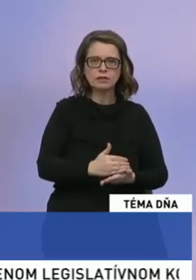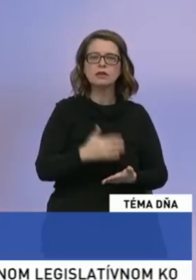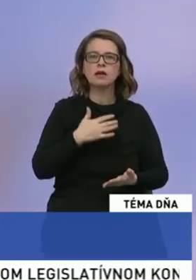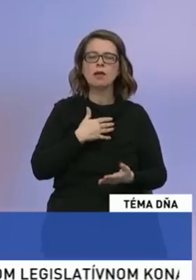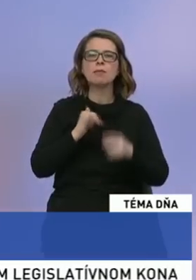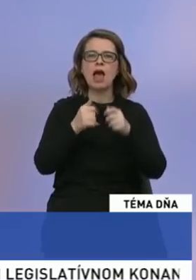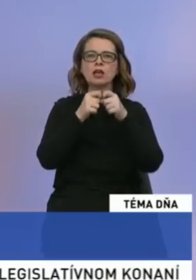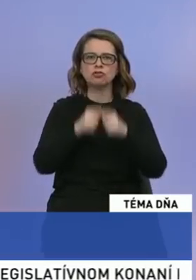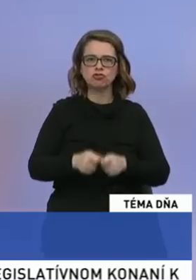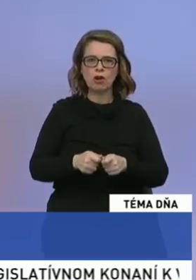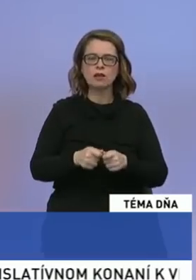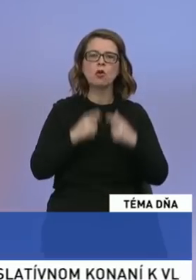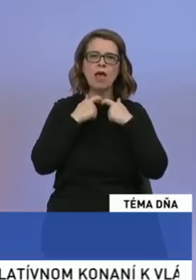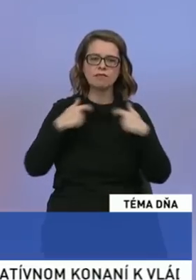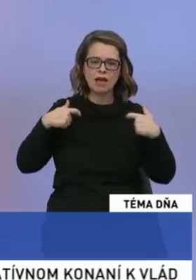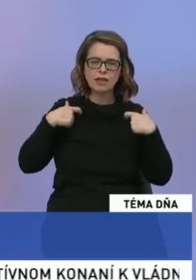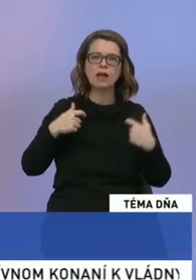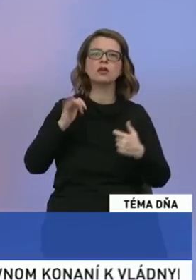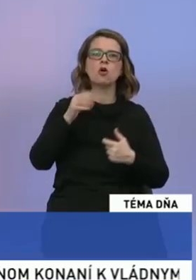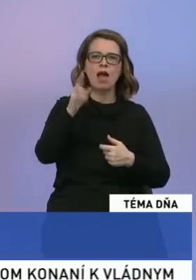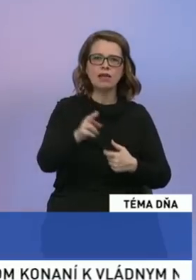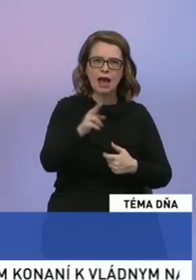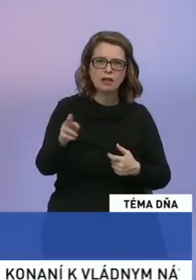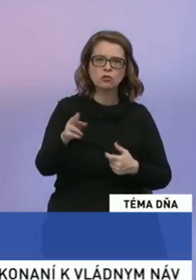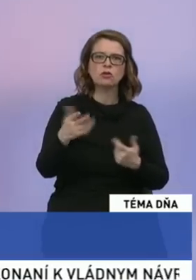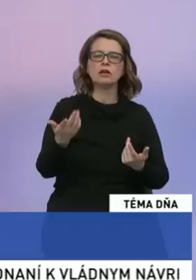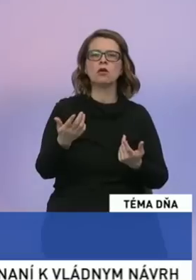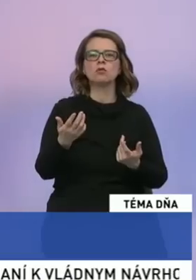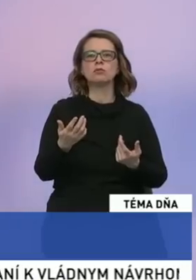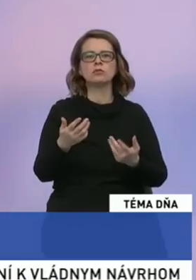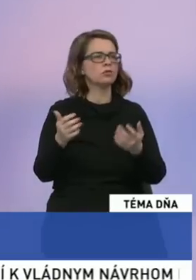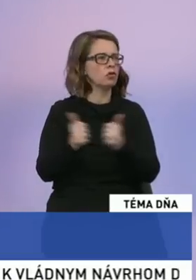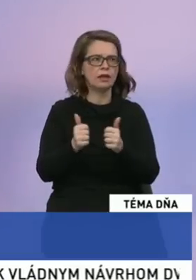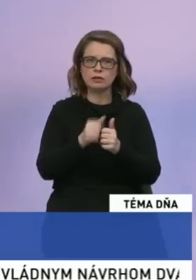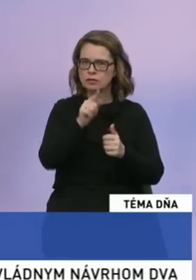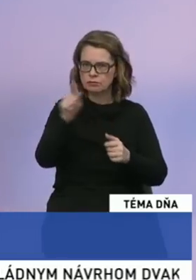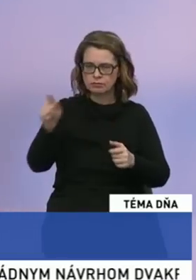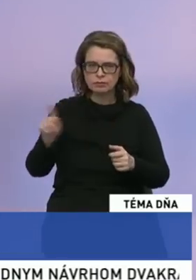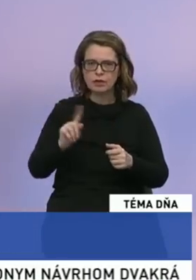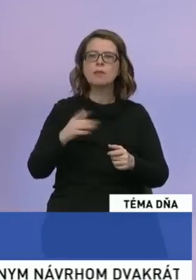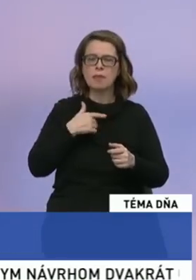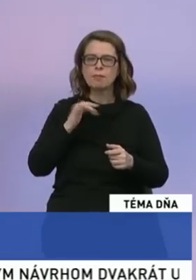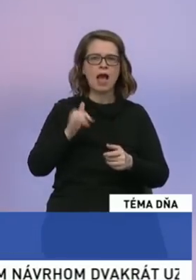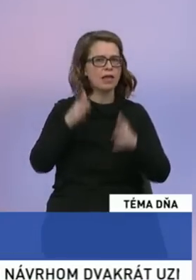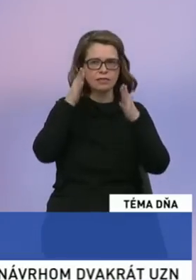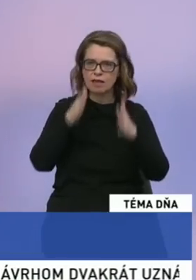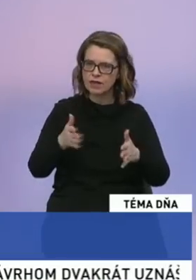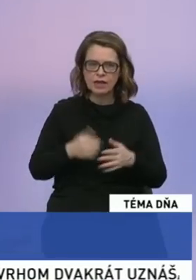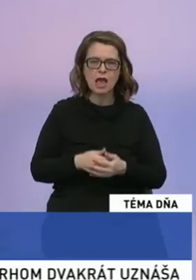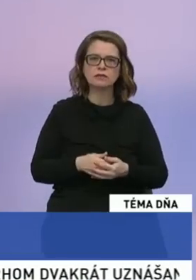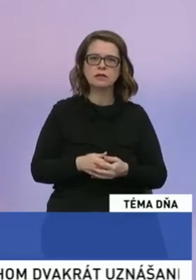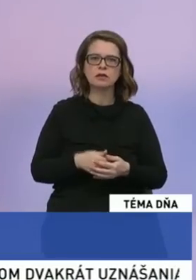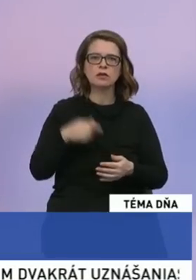aj členov, aj evanielikov, aj katolíkov, či už sú to rímo-katolíci, alebo greko-katolíci. Máme dokonca aj neveriacich. Nie je to